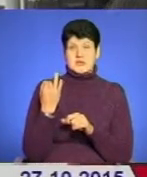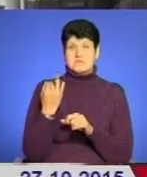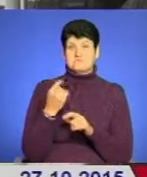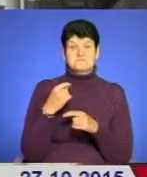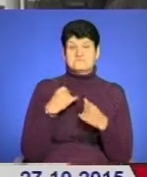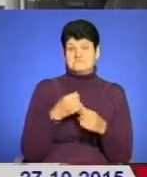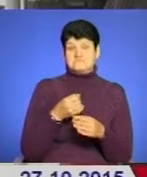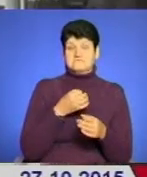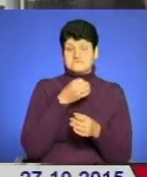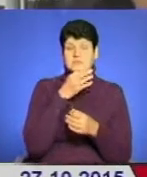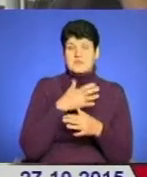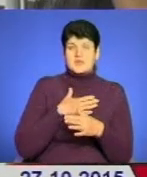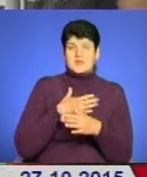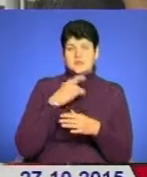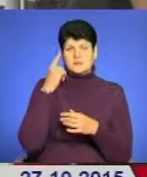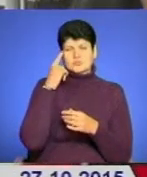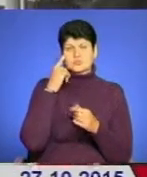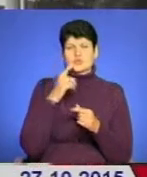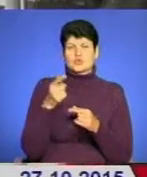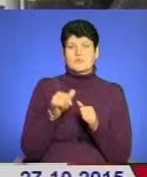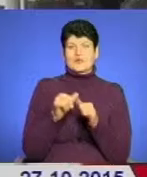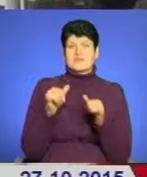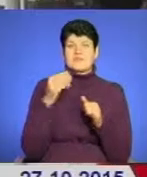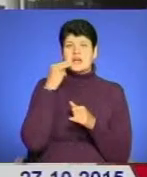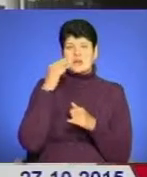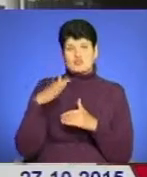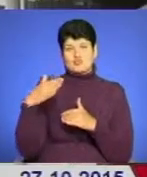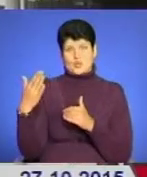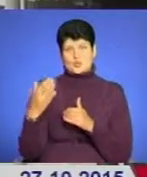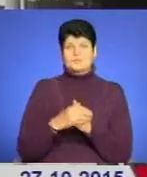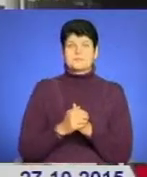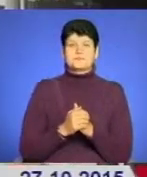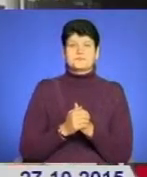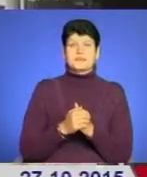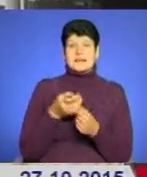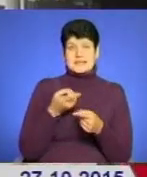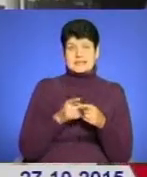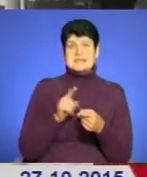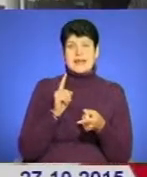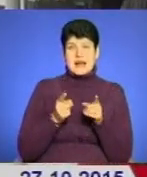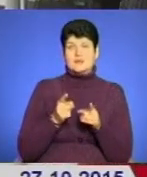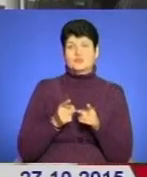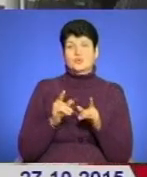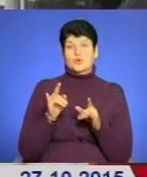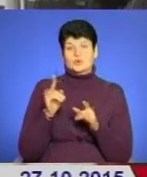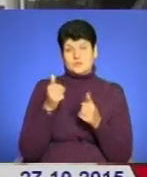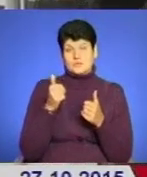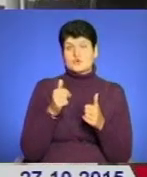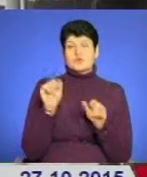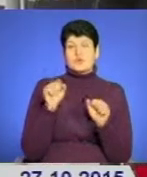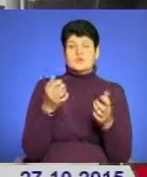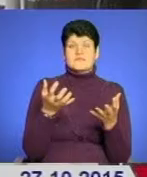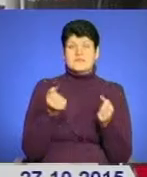захоплююче. Мені здається, що Тернопіль розвивається в кращу сторону. Тому це реально дуже круто, що можна взяти книгу,